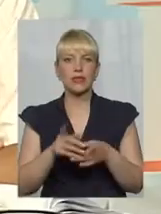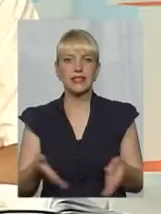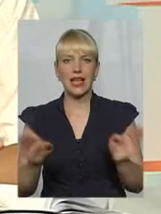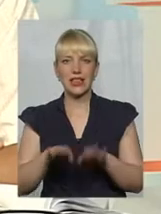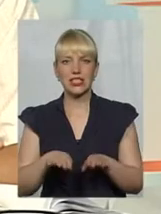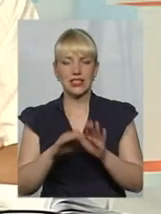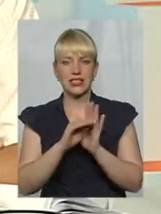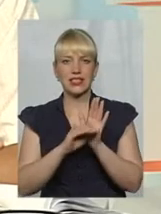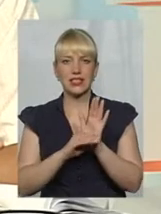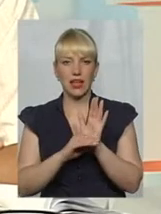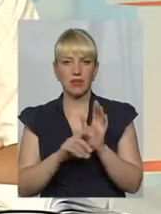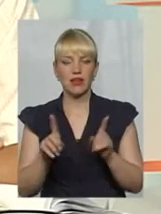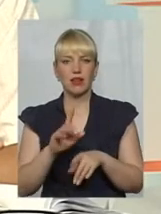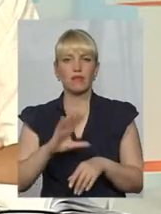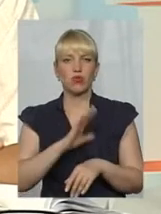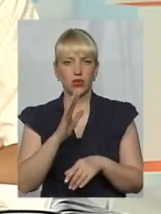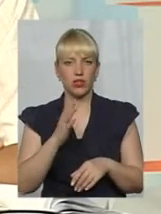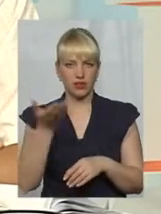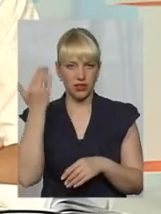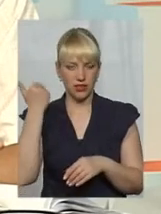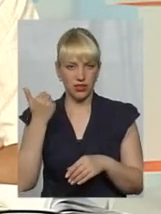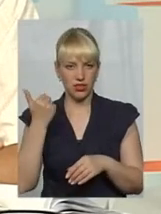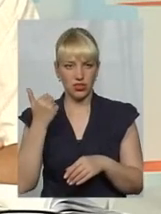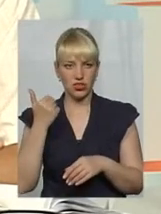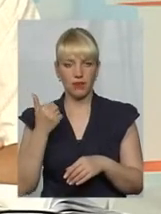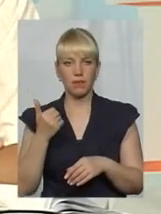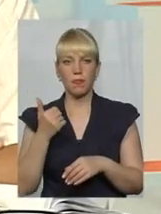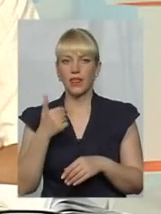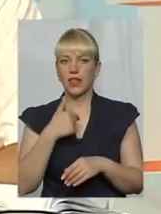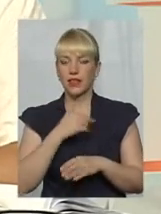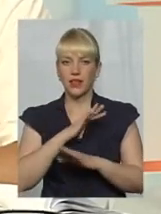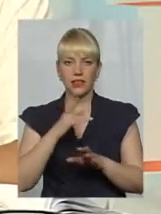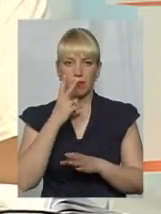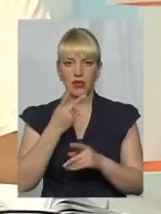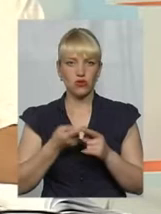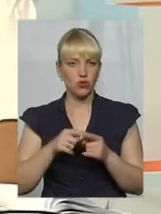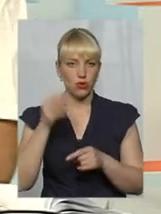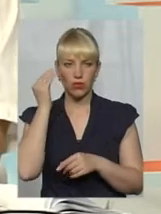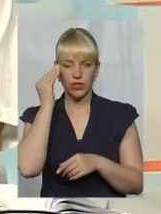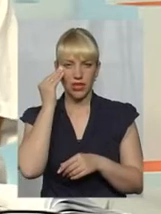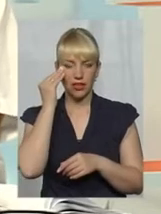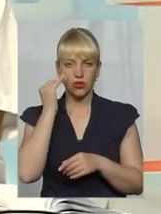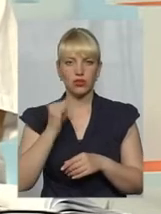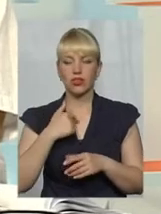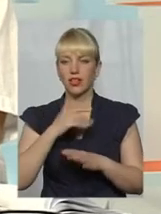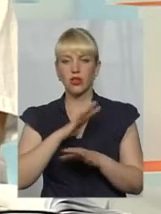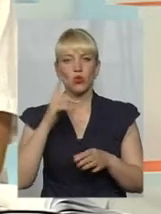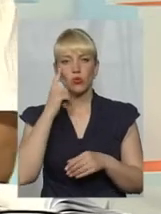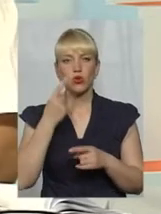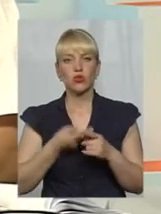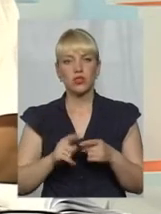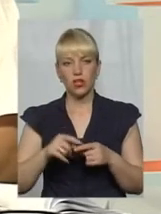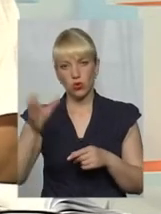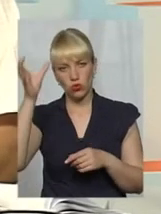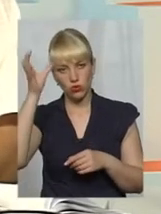консервують ту систему, яка склалась. Я не бачу в цьому сенсу, не думаю, що то розумно. Я би